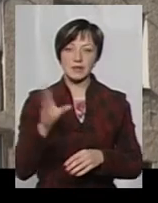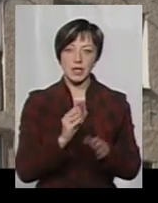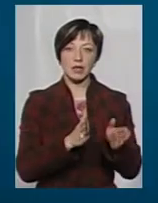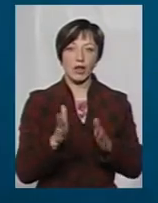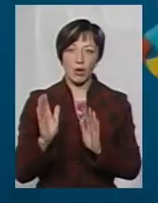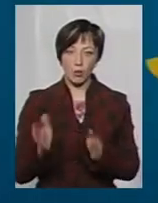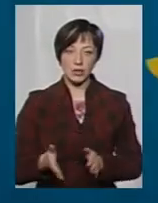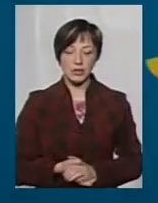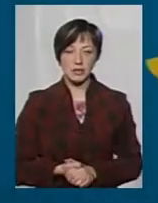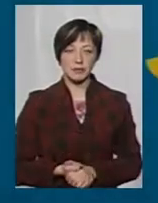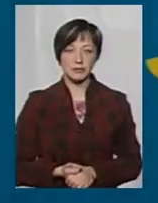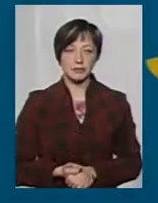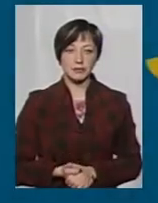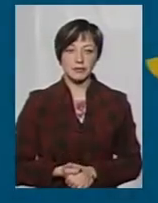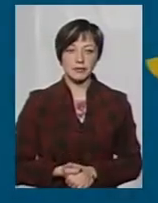налагодиться.